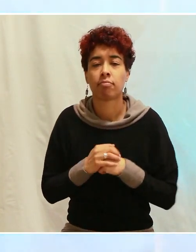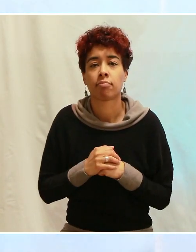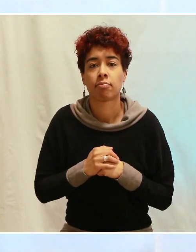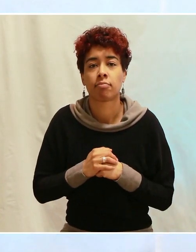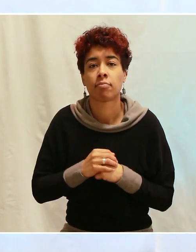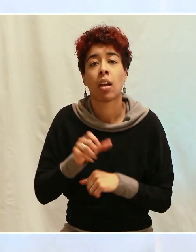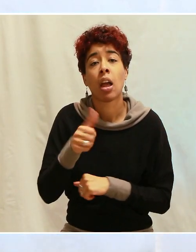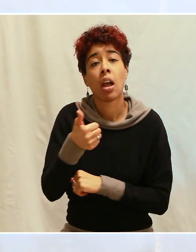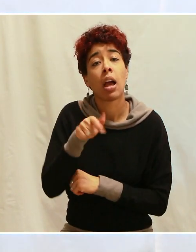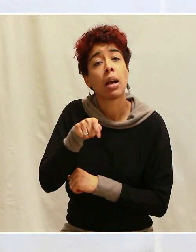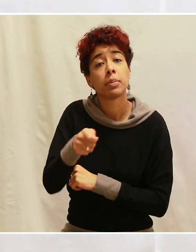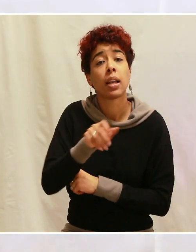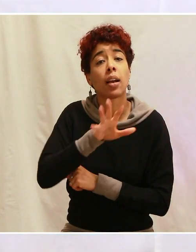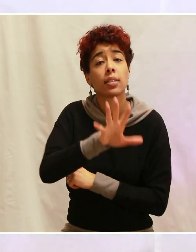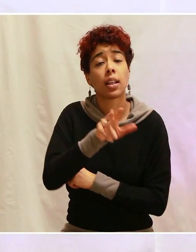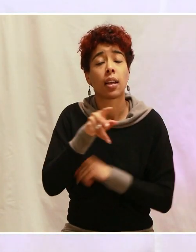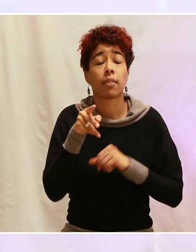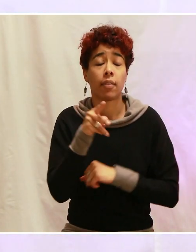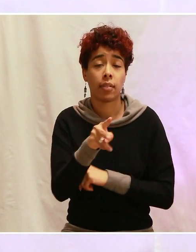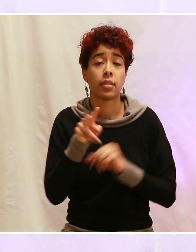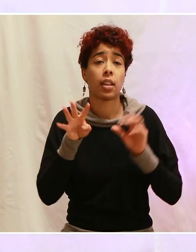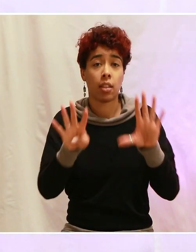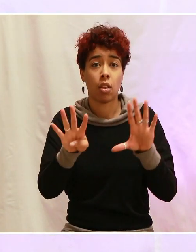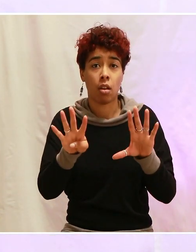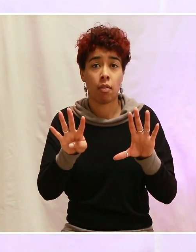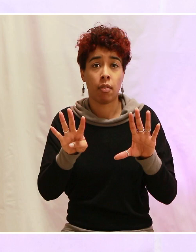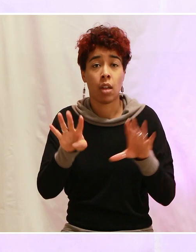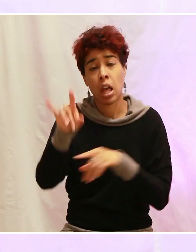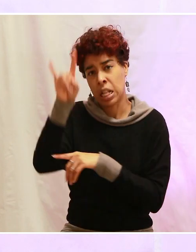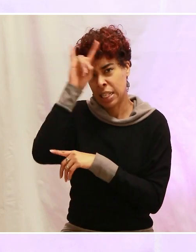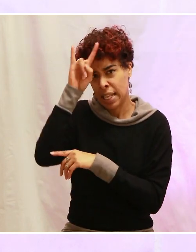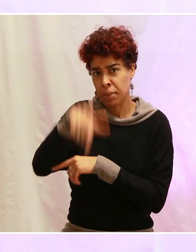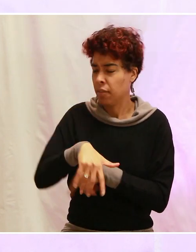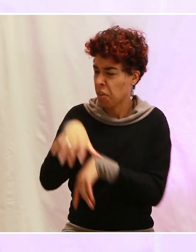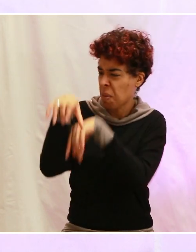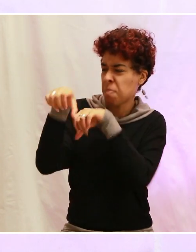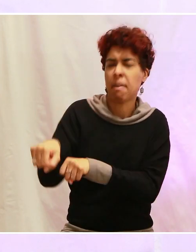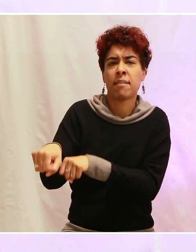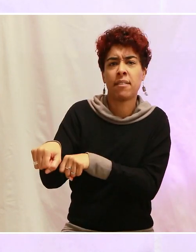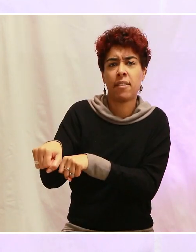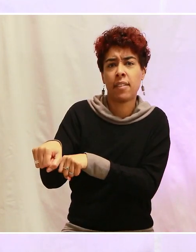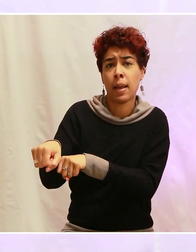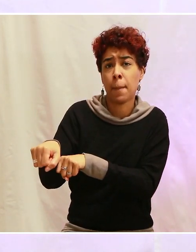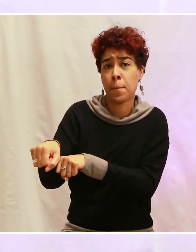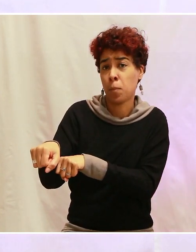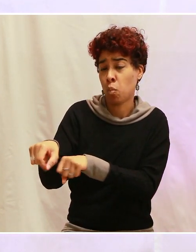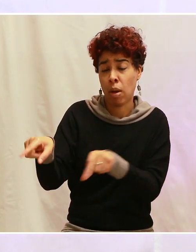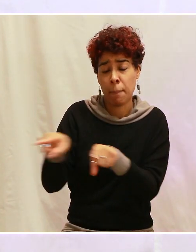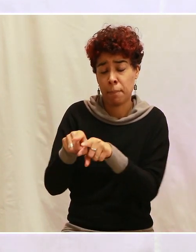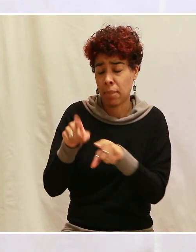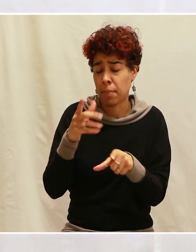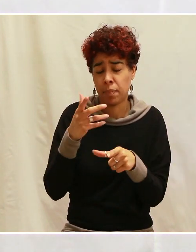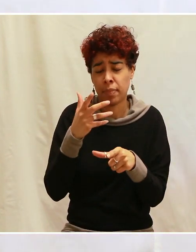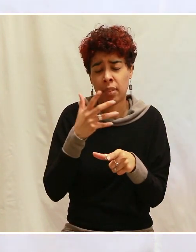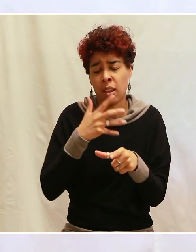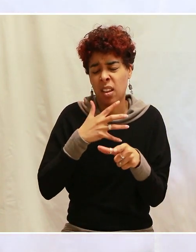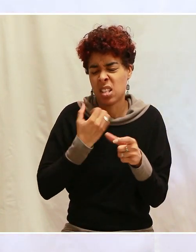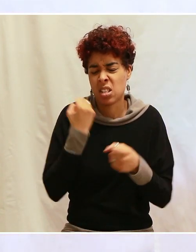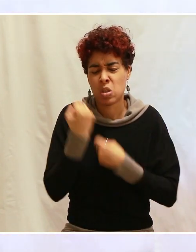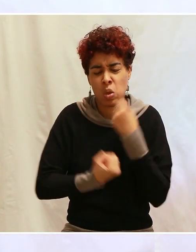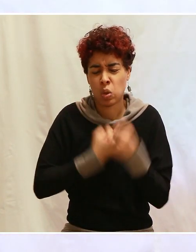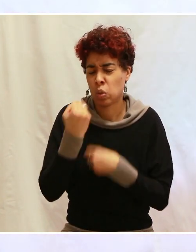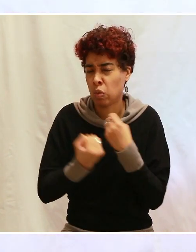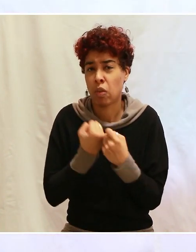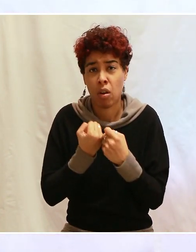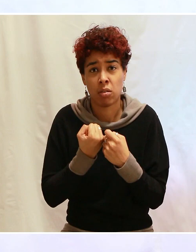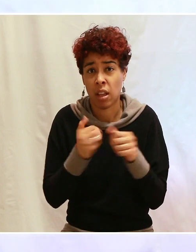1 Pierre 5,9 Résistez-lui avec une foi ferme, sachant que les mêmes souffrances sont imposées à vos frères dans